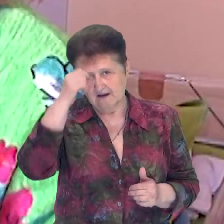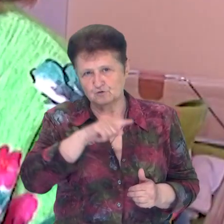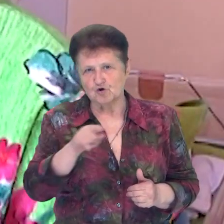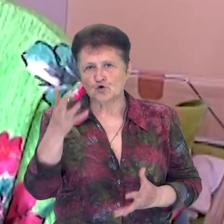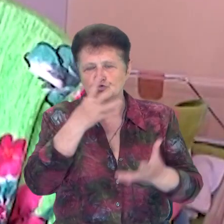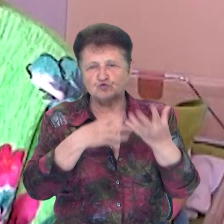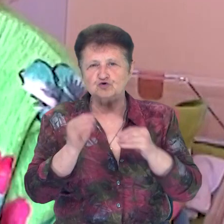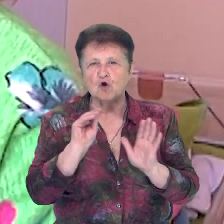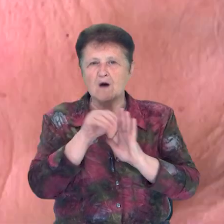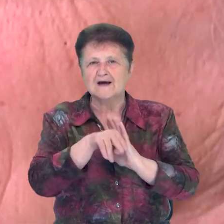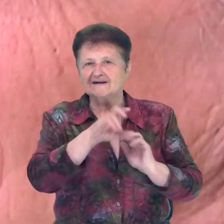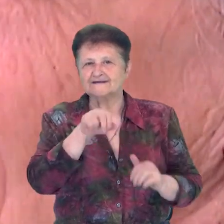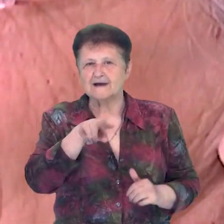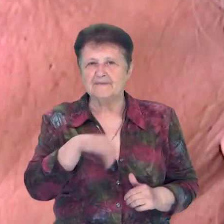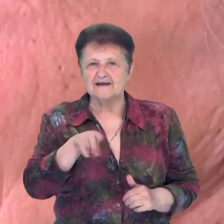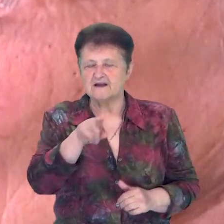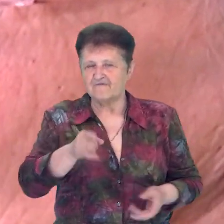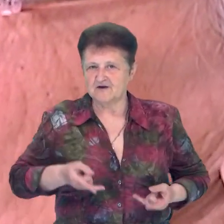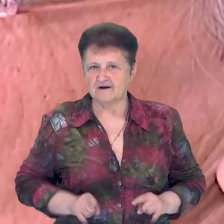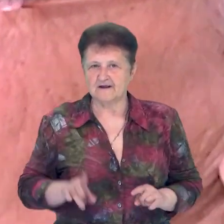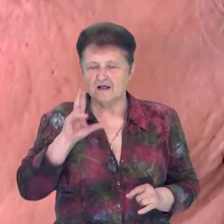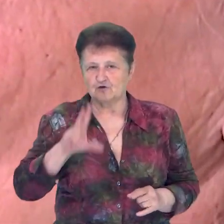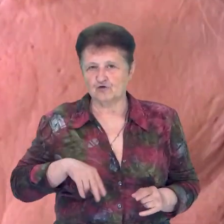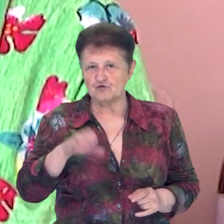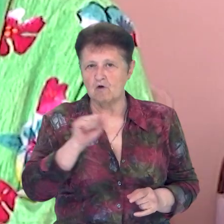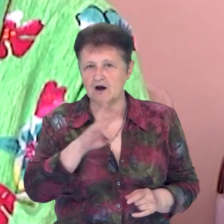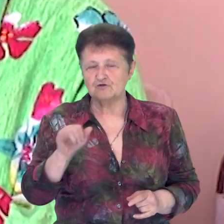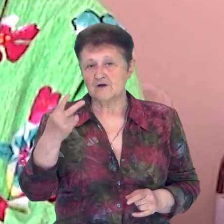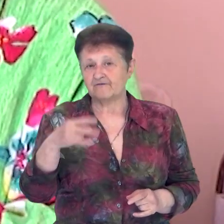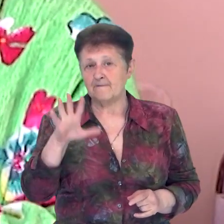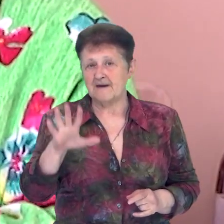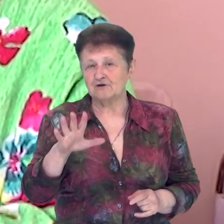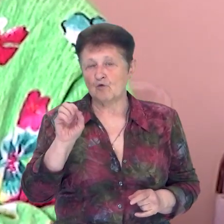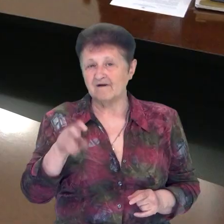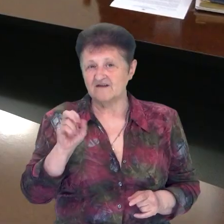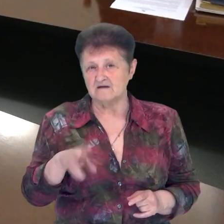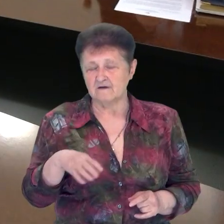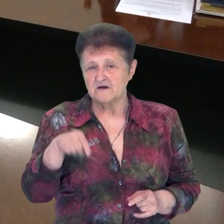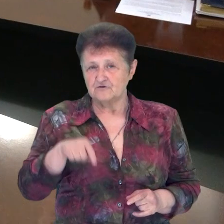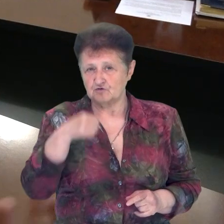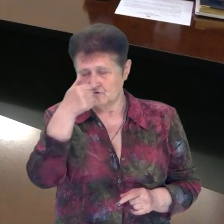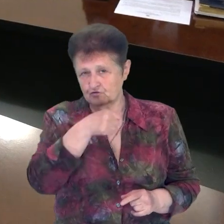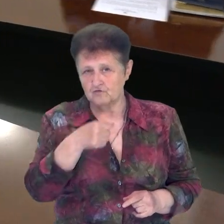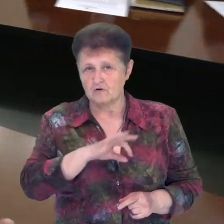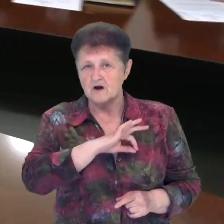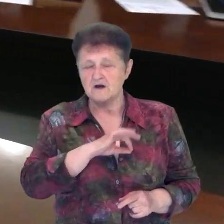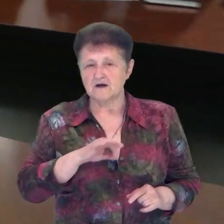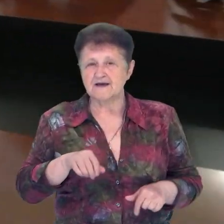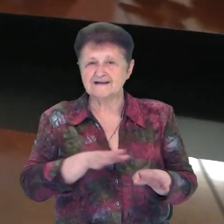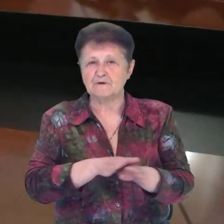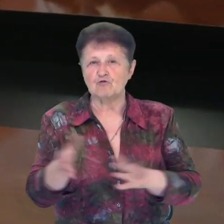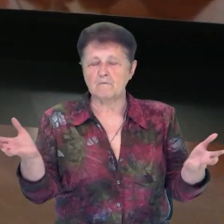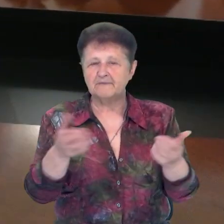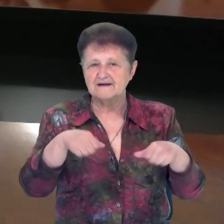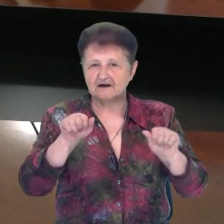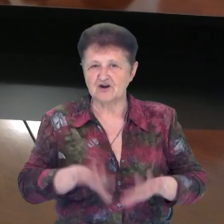штучного запліднення вона народила доньку Анну. Місяць 25 квітня, виконком Чернігівської міськради прийняв рішення